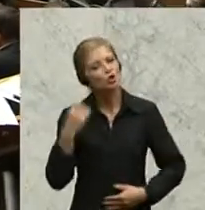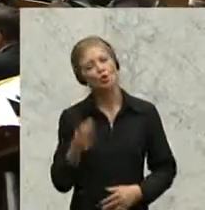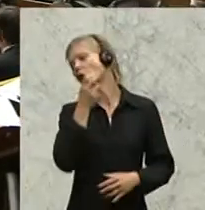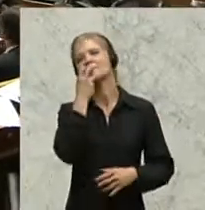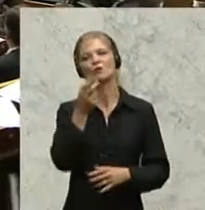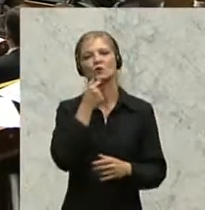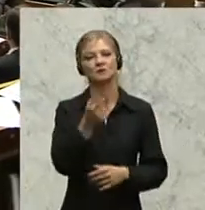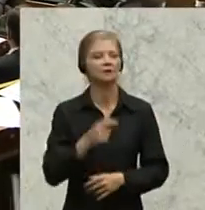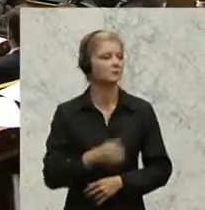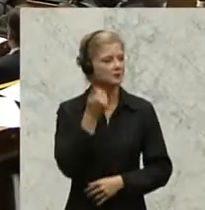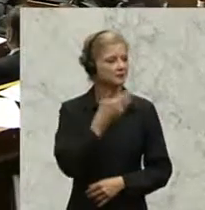Doris Bures. Vielen Dank, Bundesministerin.